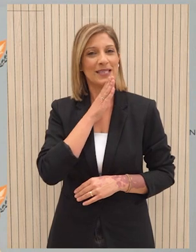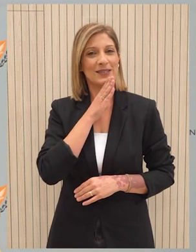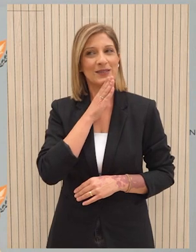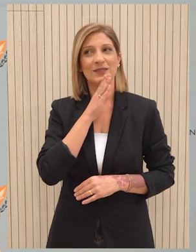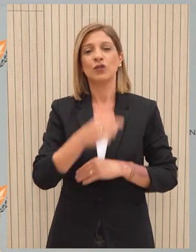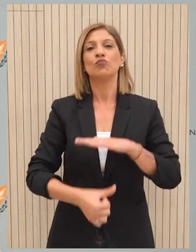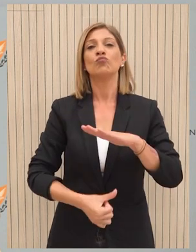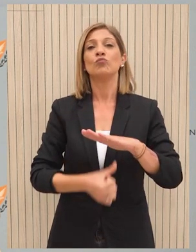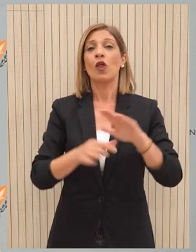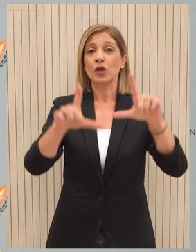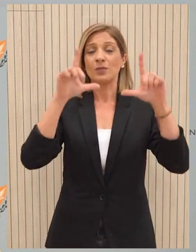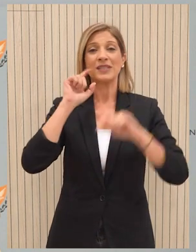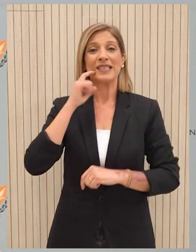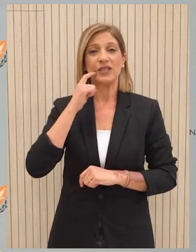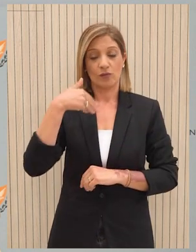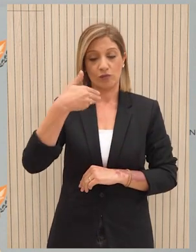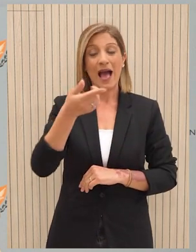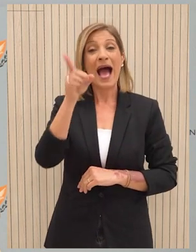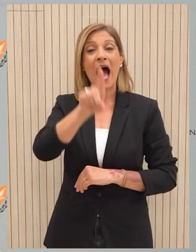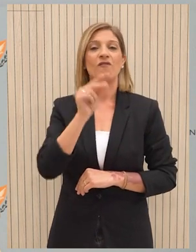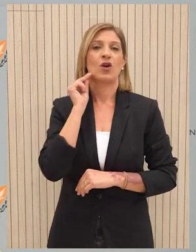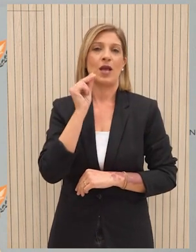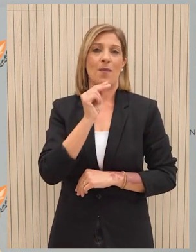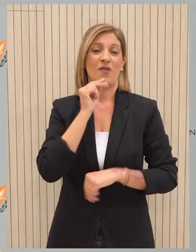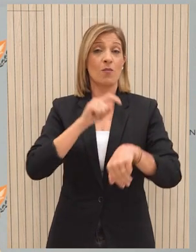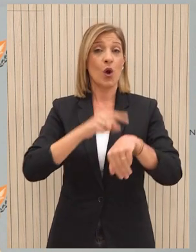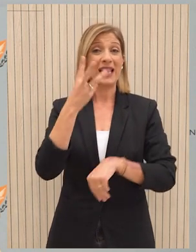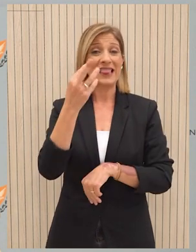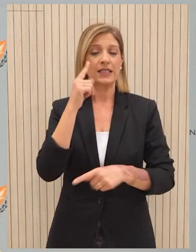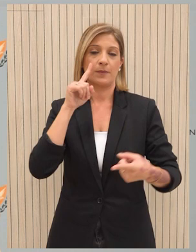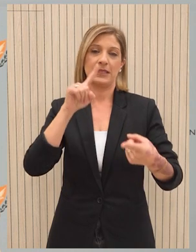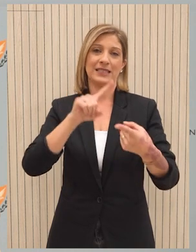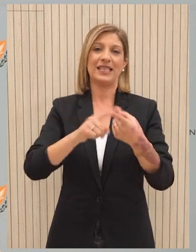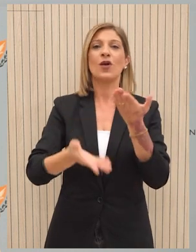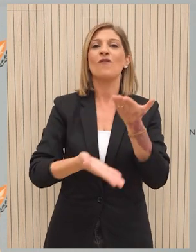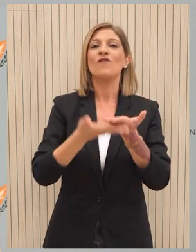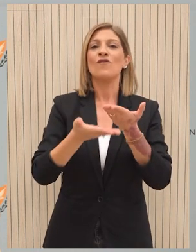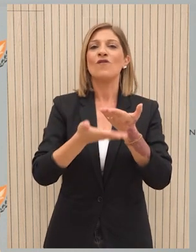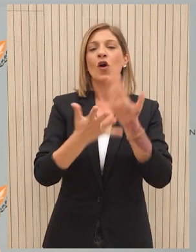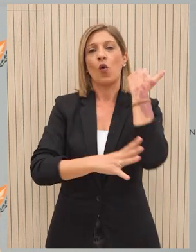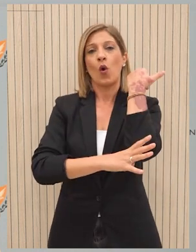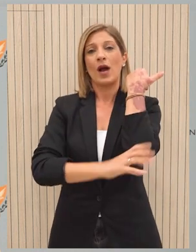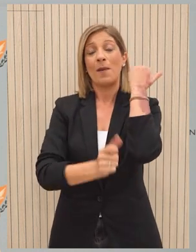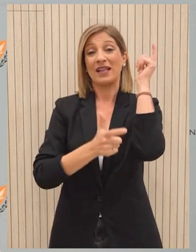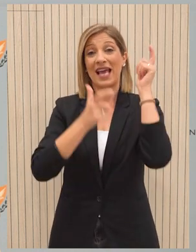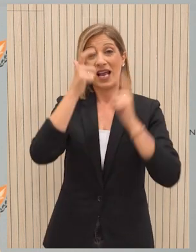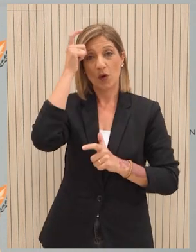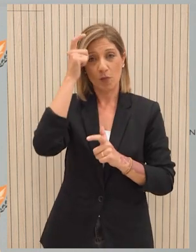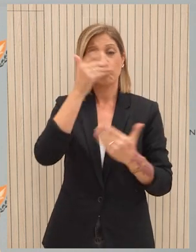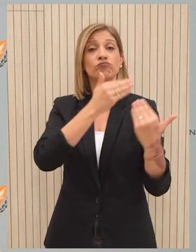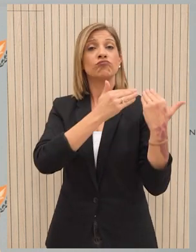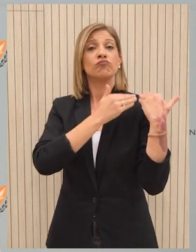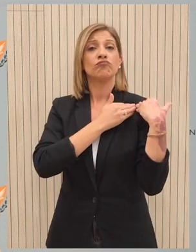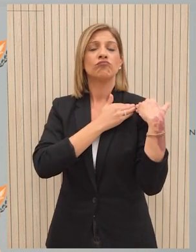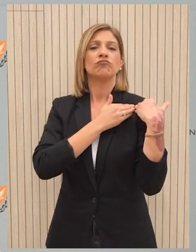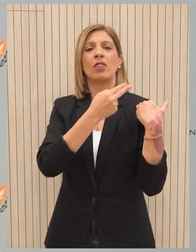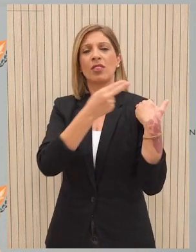Ο πρόεδρος της Δημοκρατίας θα πραγματοποιήσει αύριο το απόγευμα στις 3.30 συνάντηση με τον βοηθό Γενικό Γραμματέα του Οργανισμού Ινωμένων Εθνών αρμόδιο για